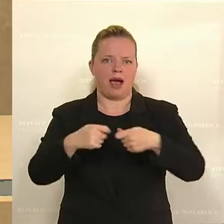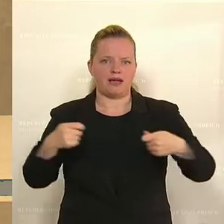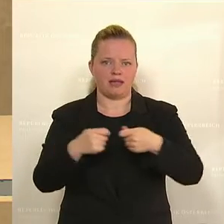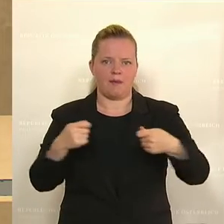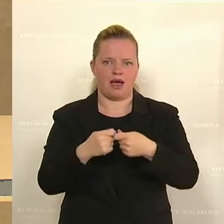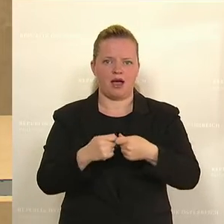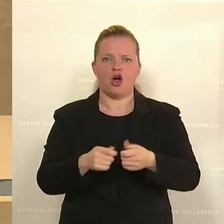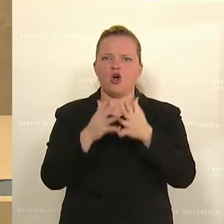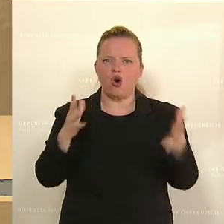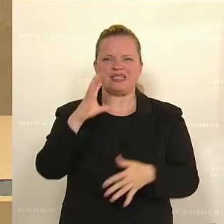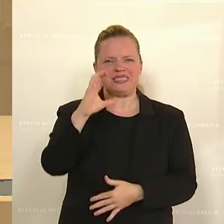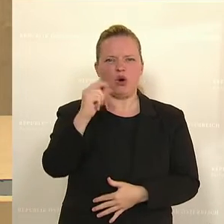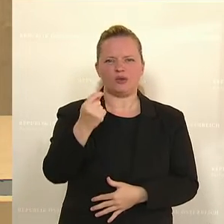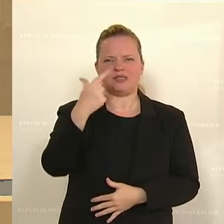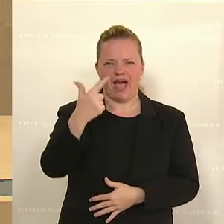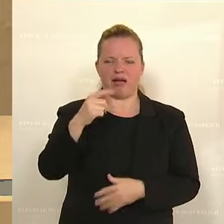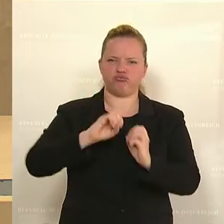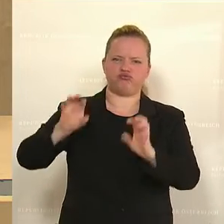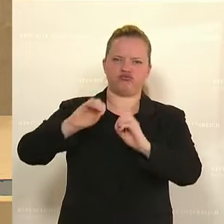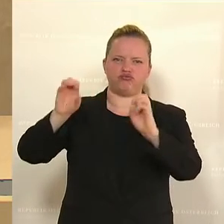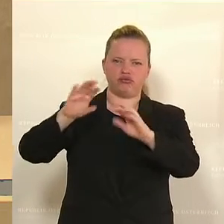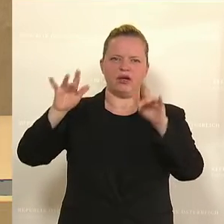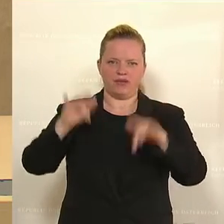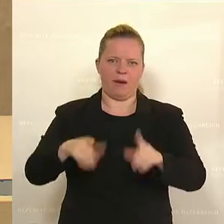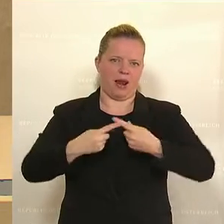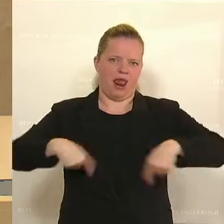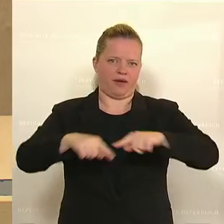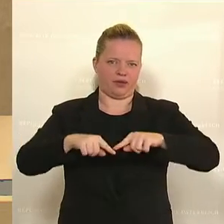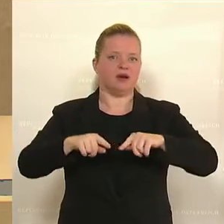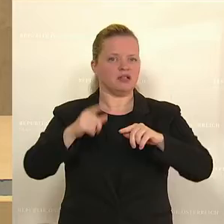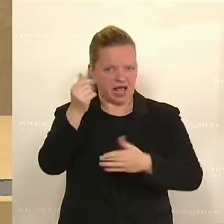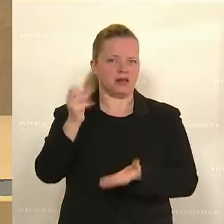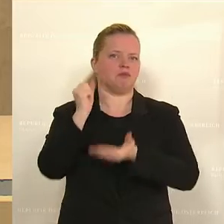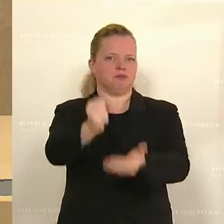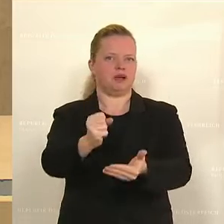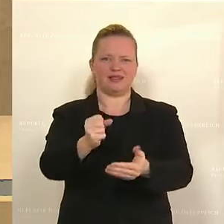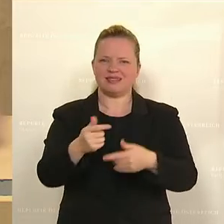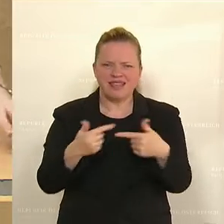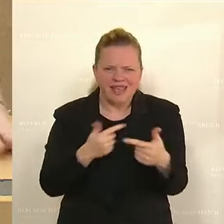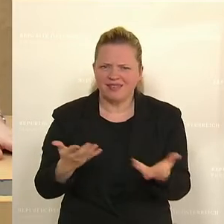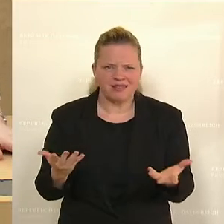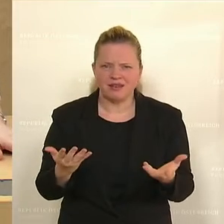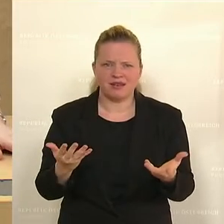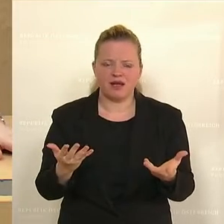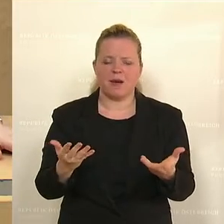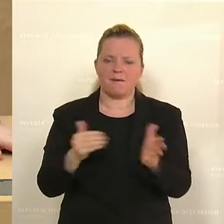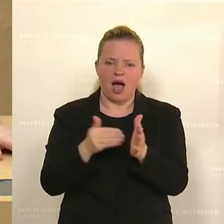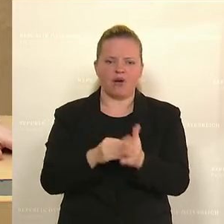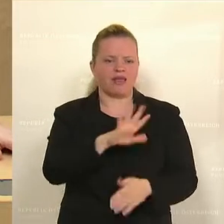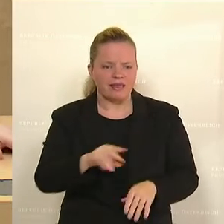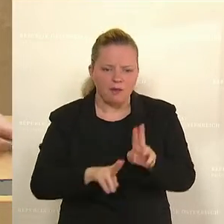größten CO2-Schleudern in diesem Land, muss man auch sagen. Und das geht nicht. Wir brauchen dieses Geld für den Ausbau der